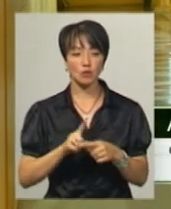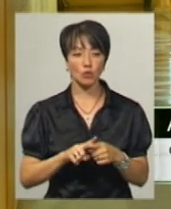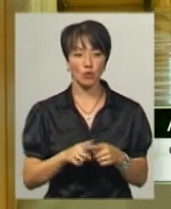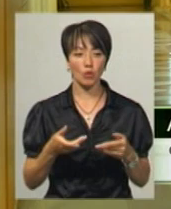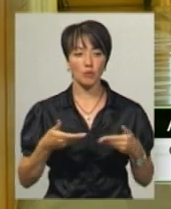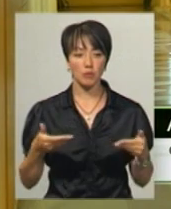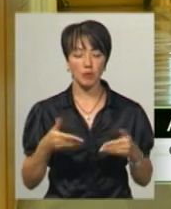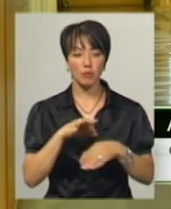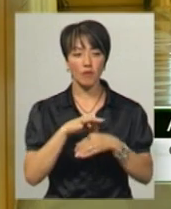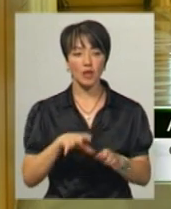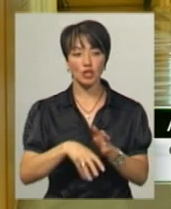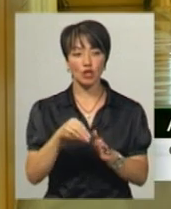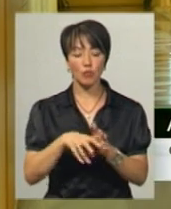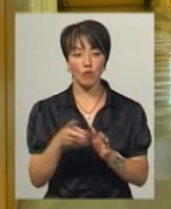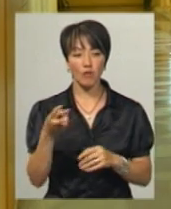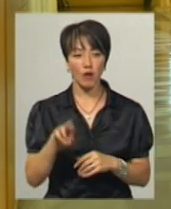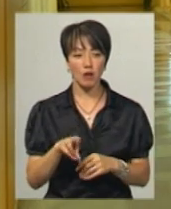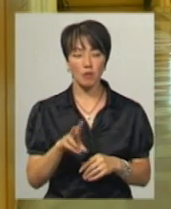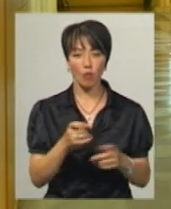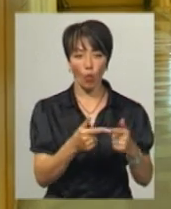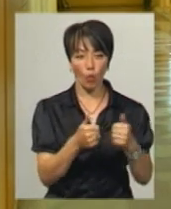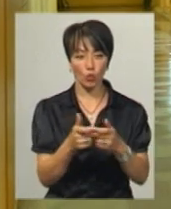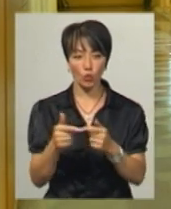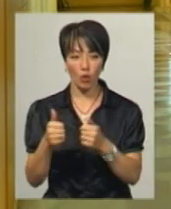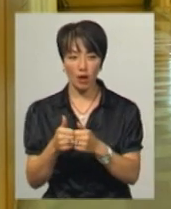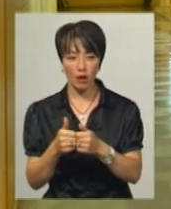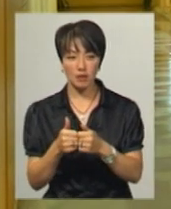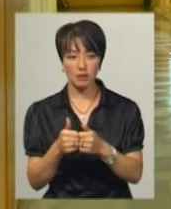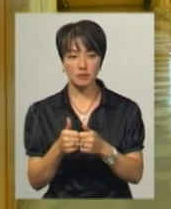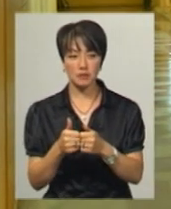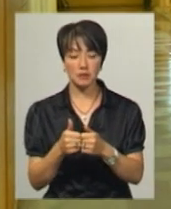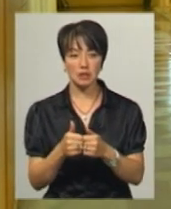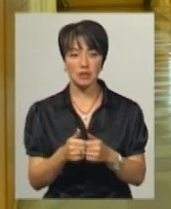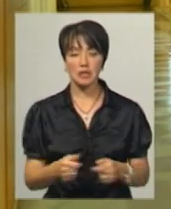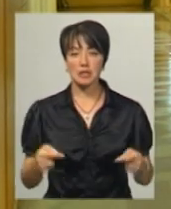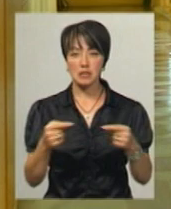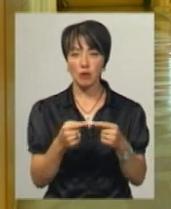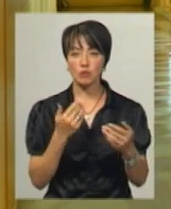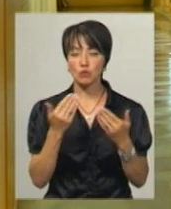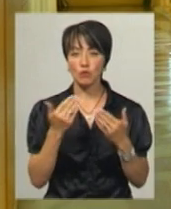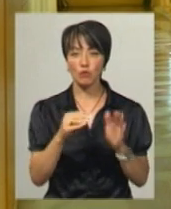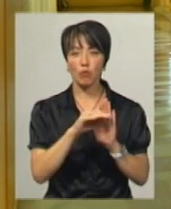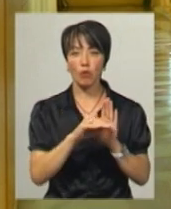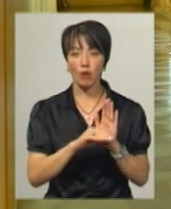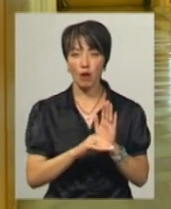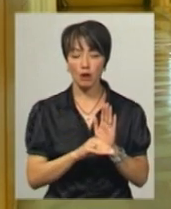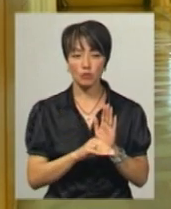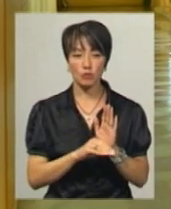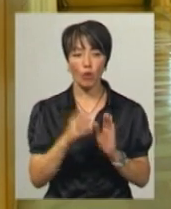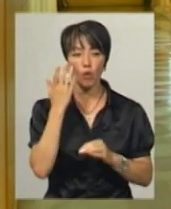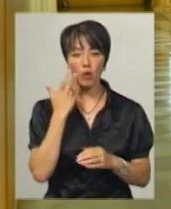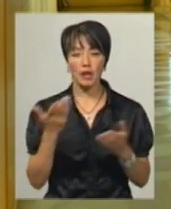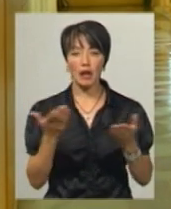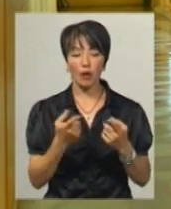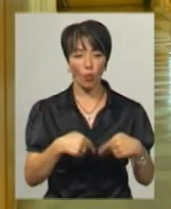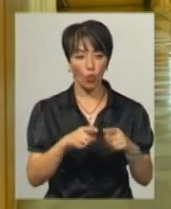провели жеребкування по округах, власне, саме стосовно порядковості, коли який